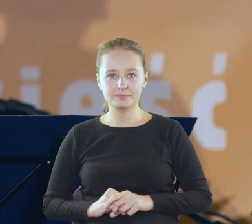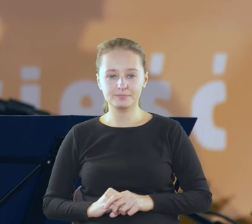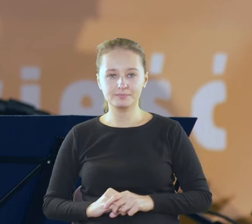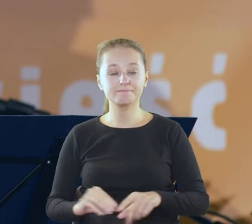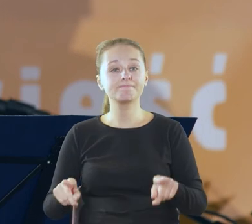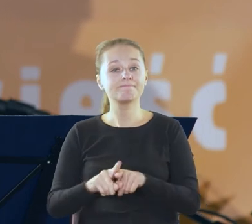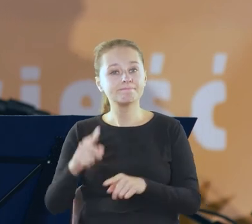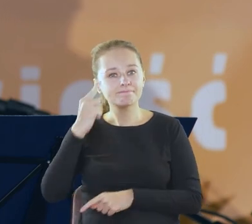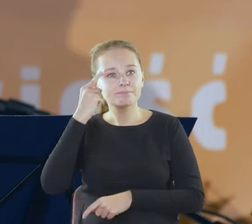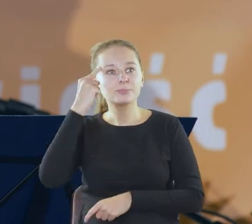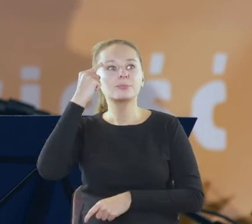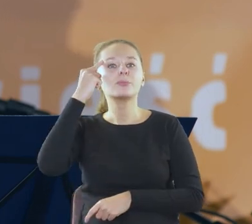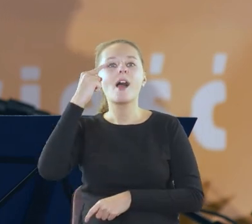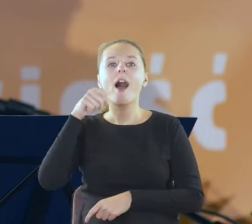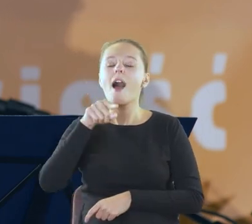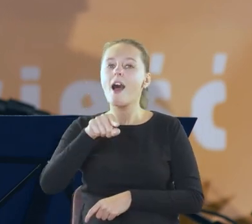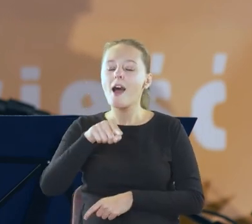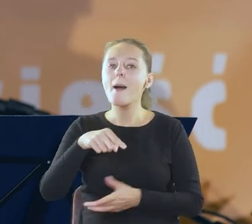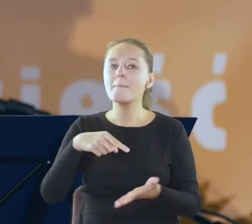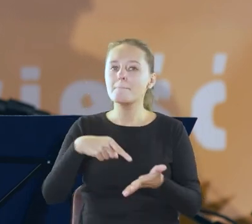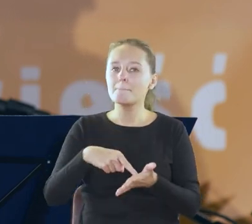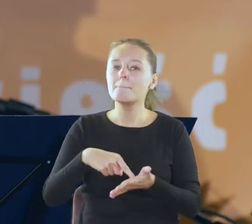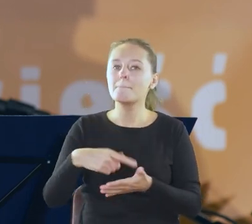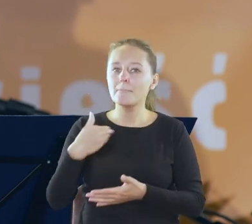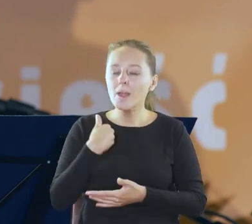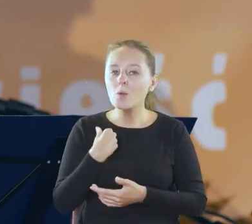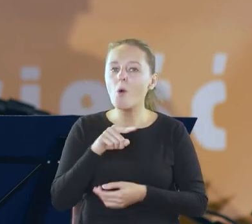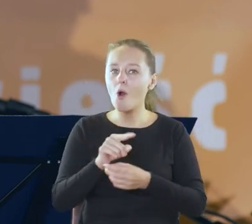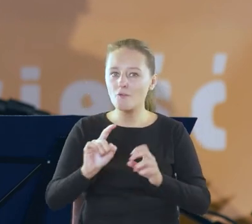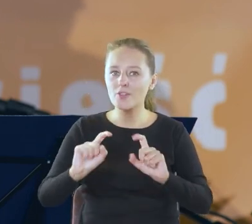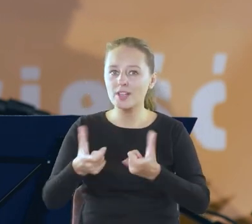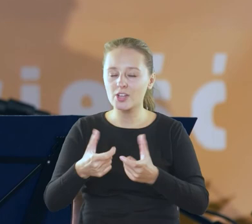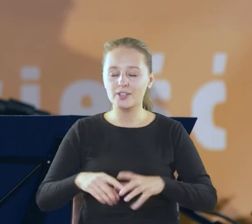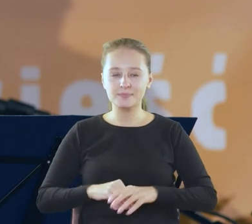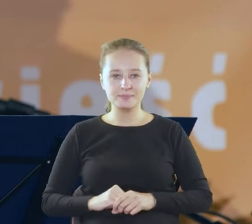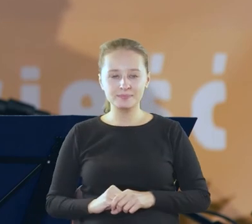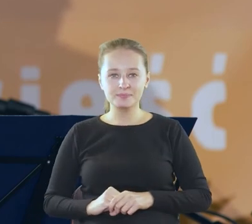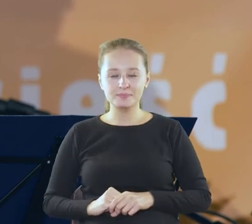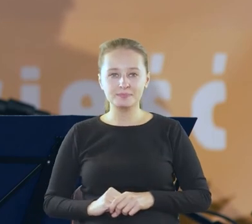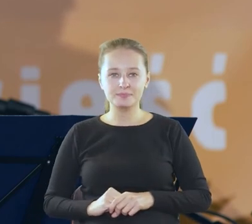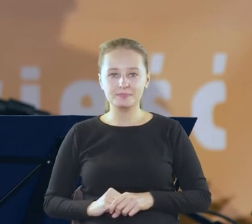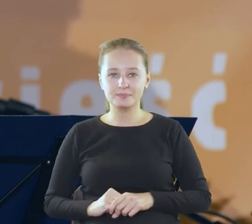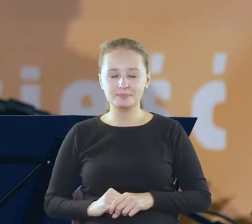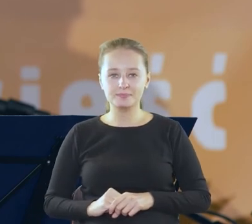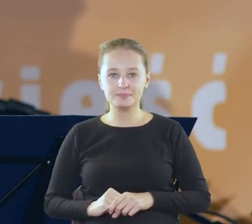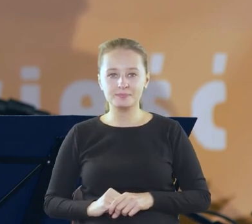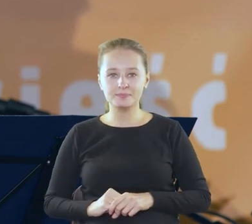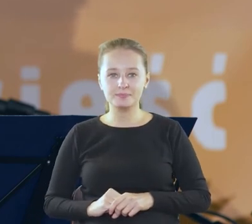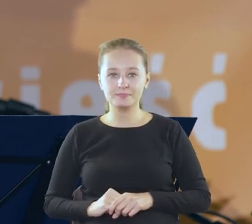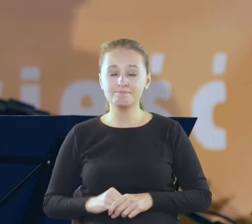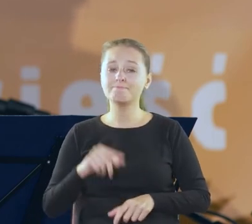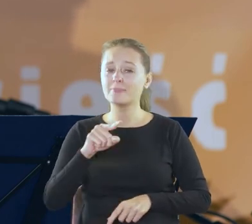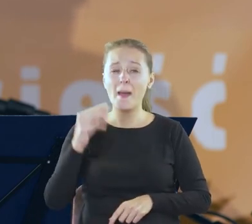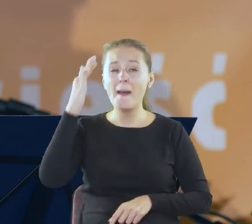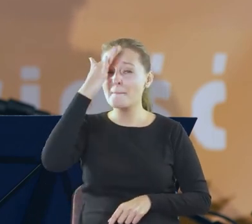że to się przecież stało że to się przecież wydarzyło że takie rzeczy czasem się